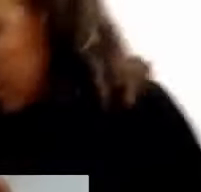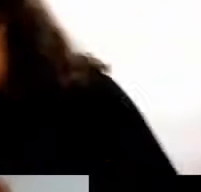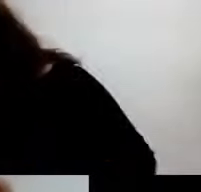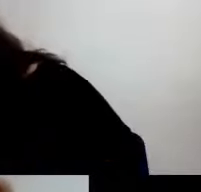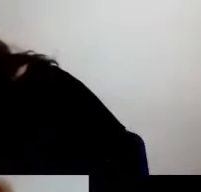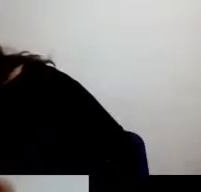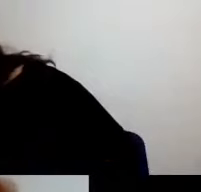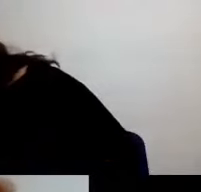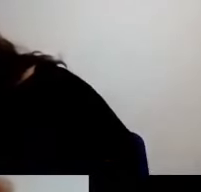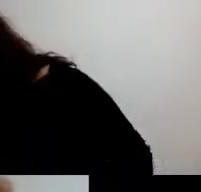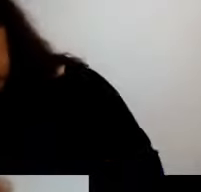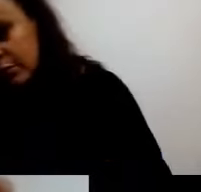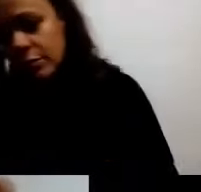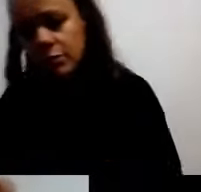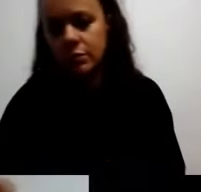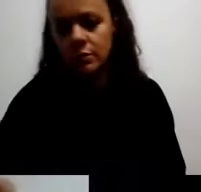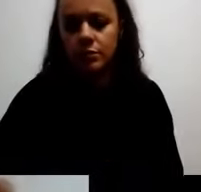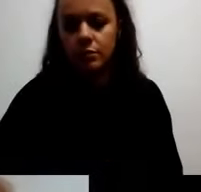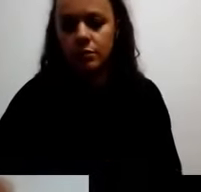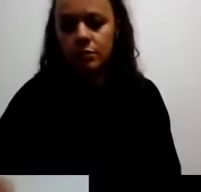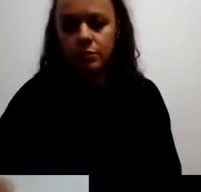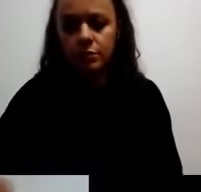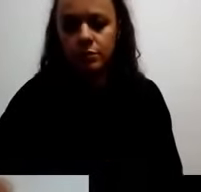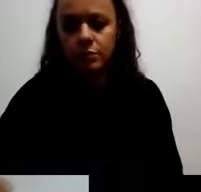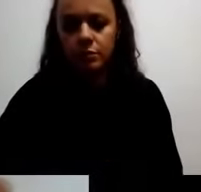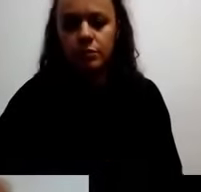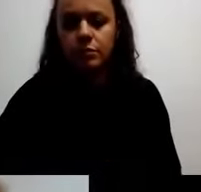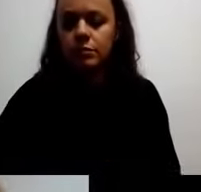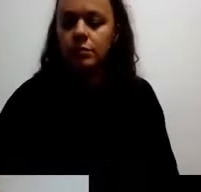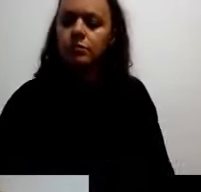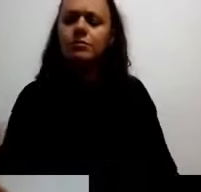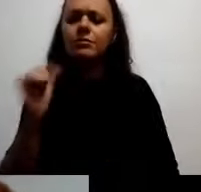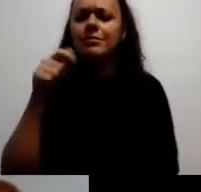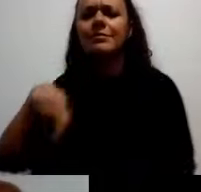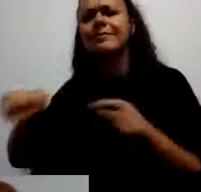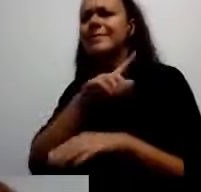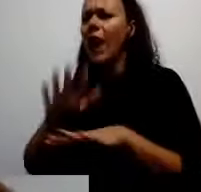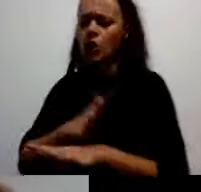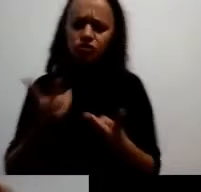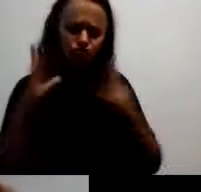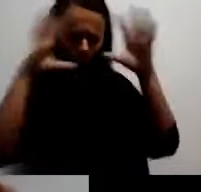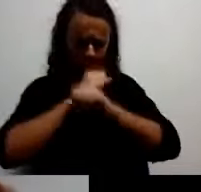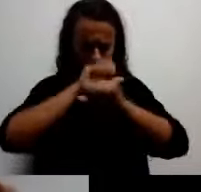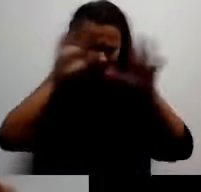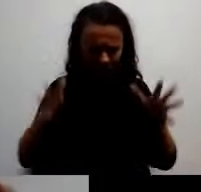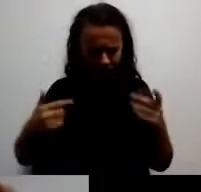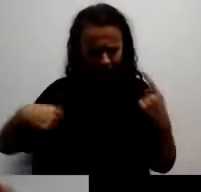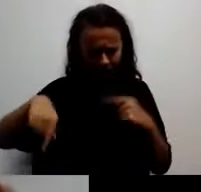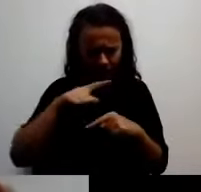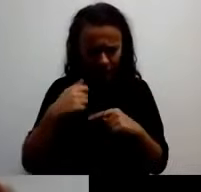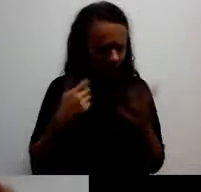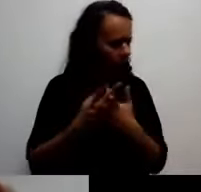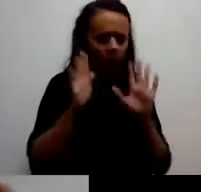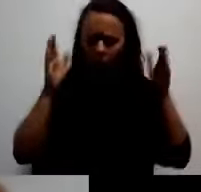Da li ste nekad osetili mrak? Bili u njemu? Da li vas je bilo strah kad niste mogli da nađete